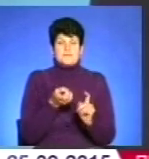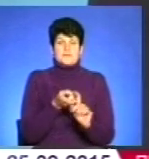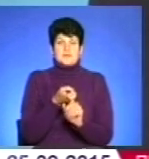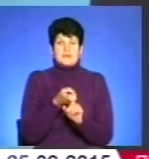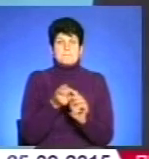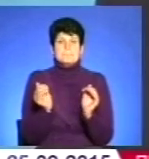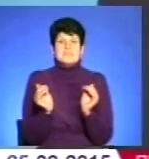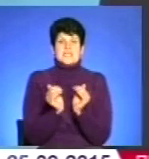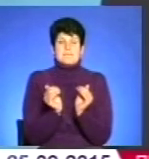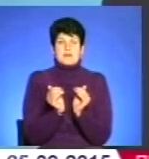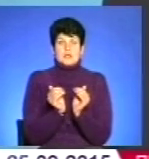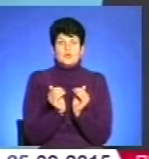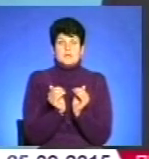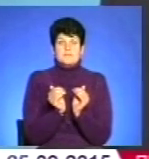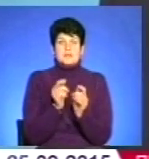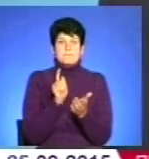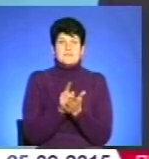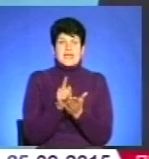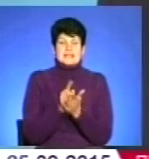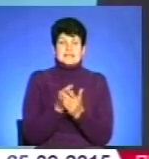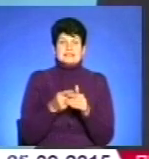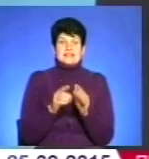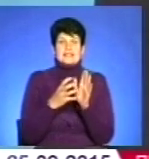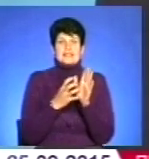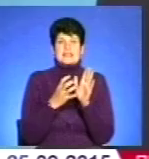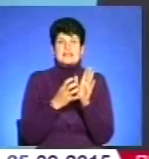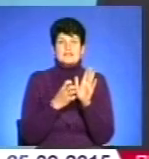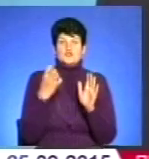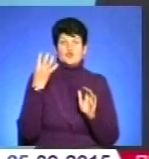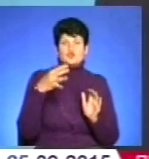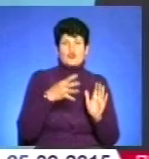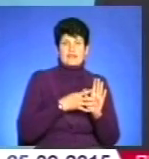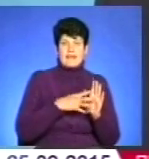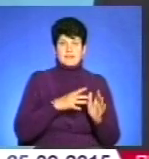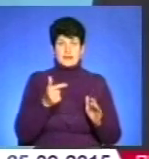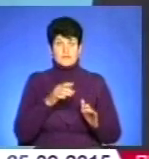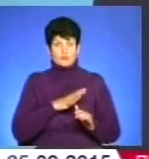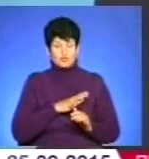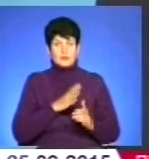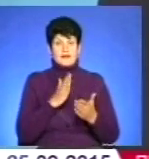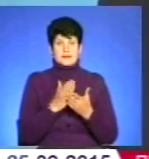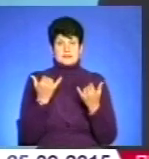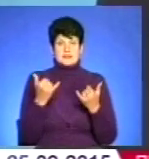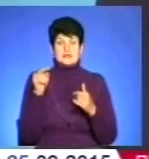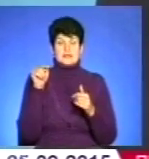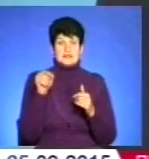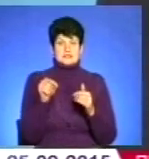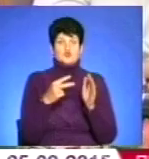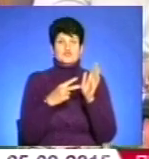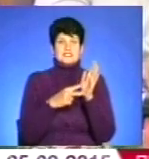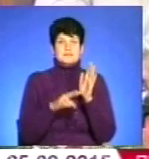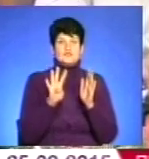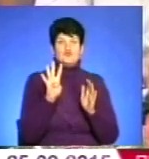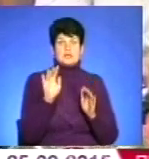мінімальної пенсії, це 949 гривень було, і є зараз 1074 гривні.